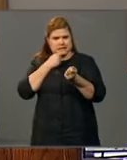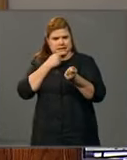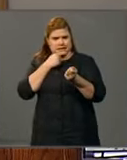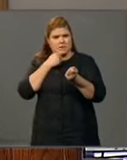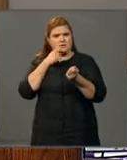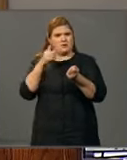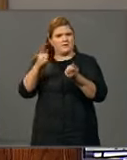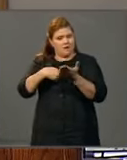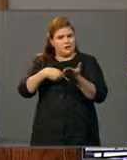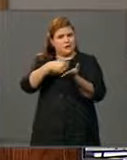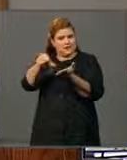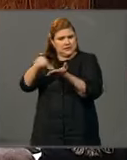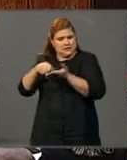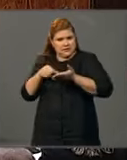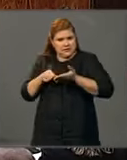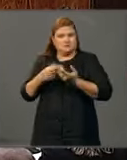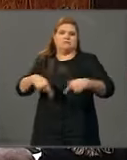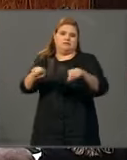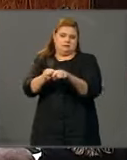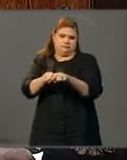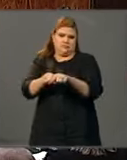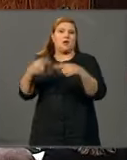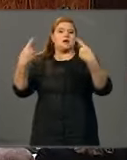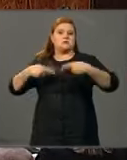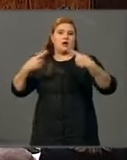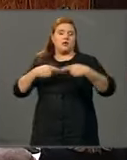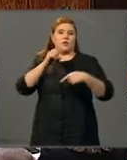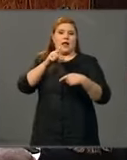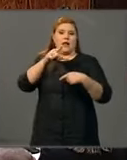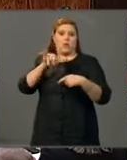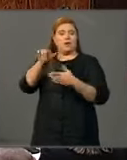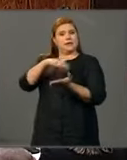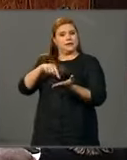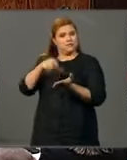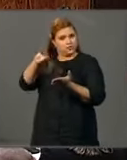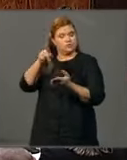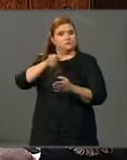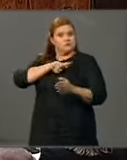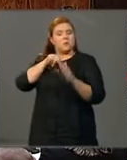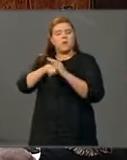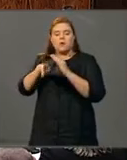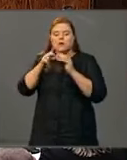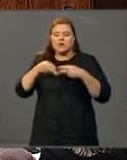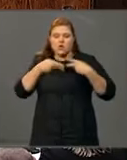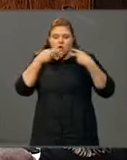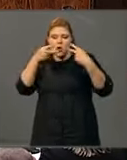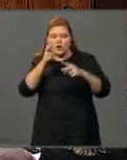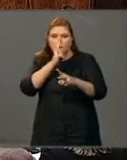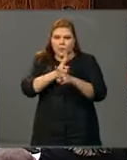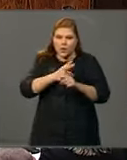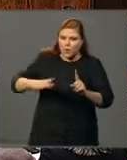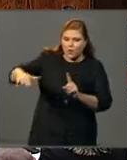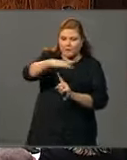välttämättömät investoinnit. Kainuun ELY-keskuksella on joka tilanteessa velvollisuus varmistaa, että toiminta on kaikissa oloissa